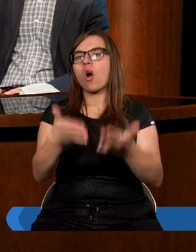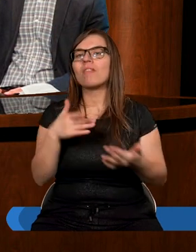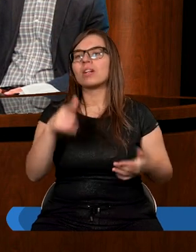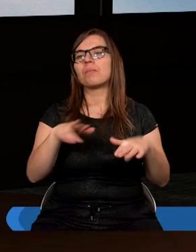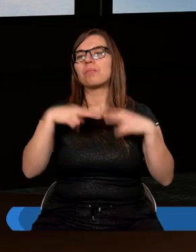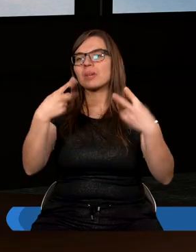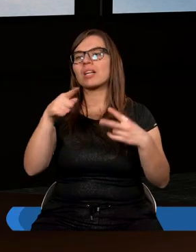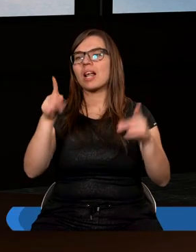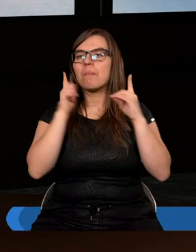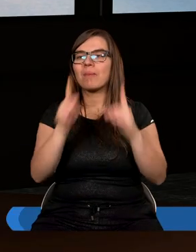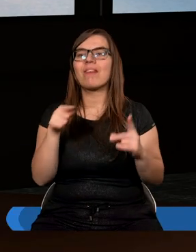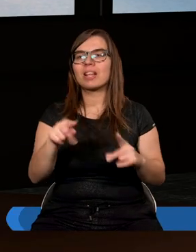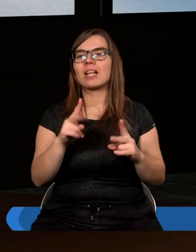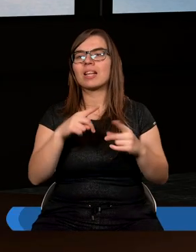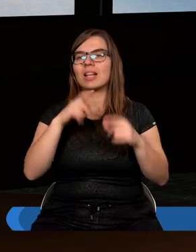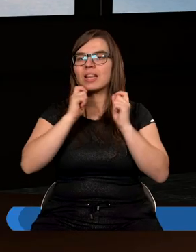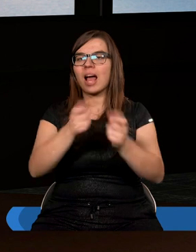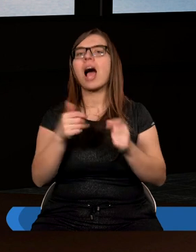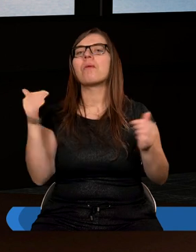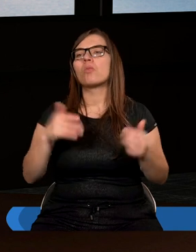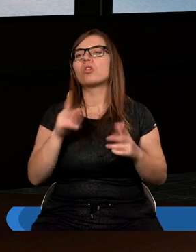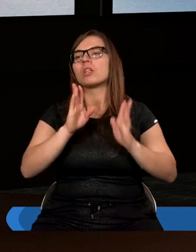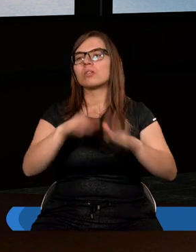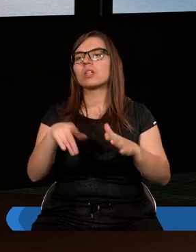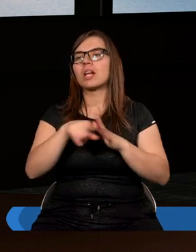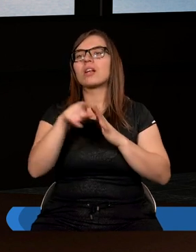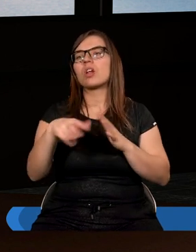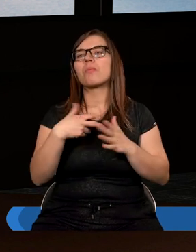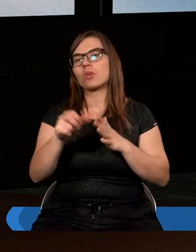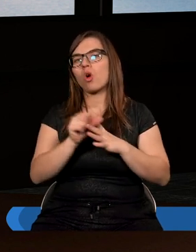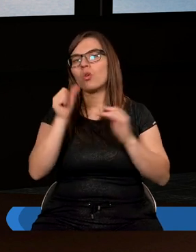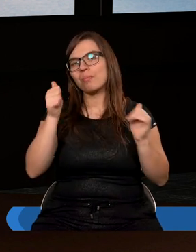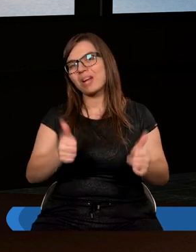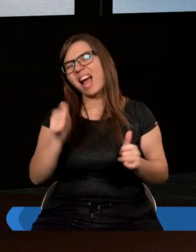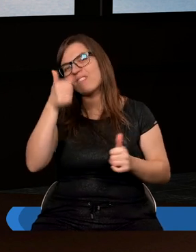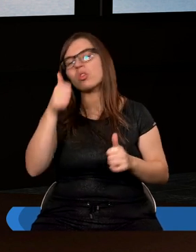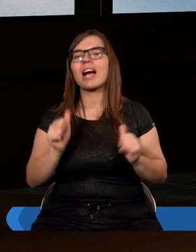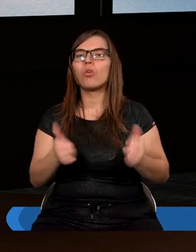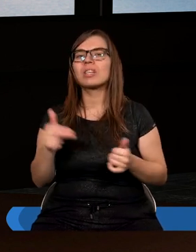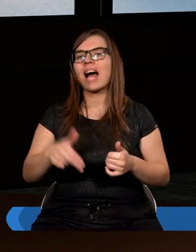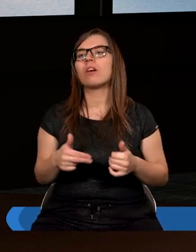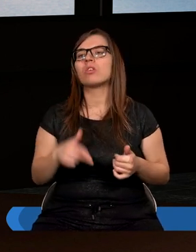swoją ofiarę, przez to, że przekazał nam tę prawdę, ten dar zbawienia, my możemy powrócić do tego stanu pierwotnego. Możemy znowu mieć